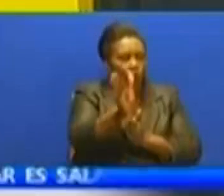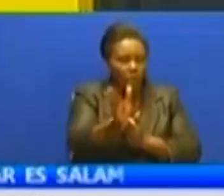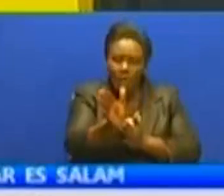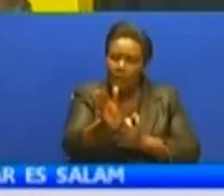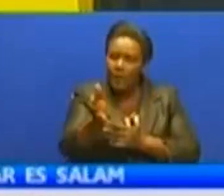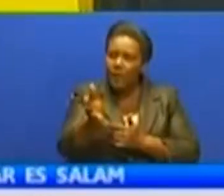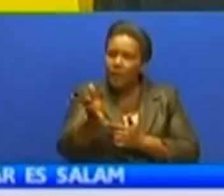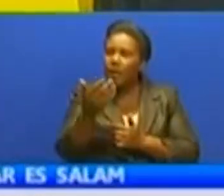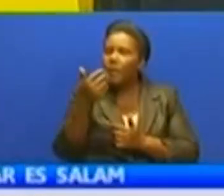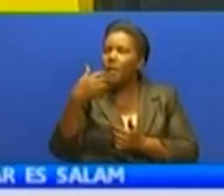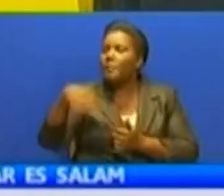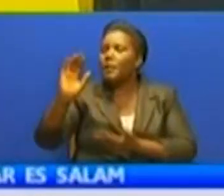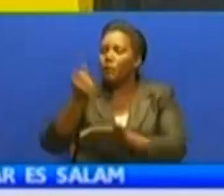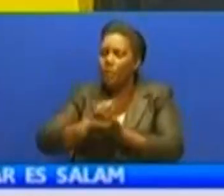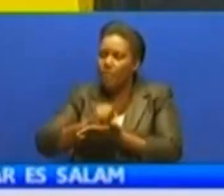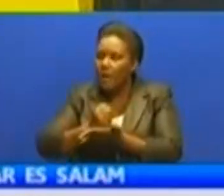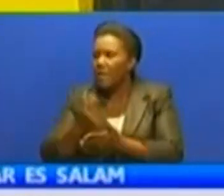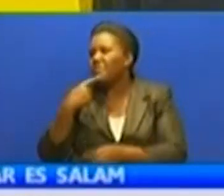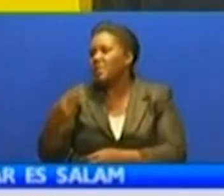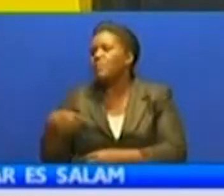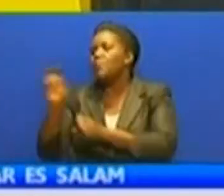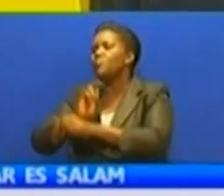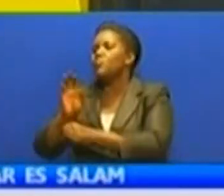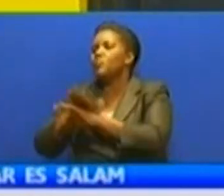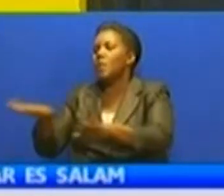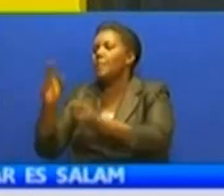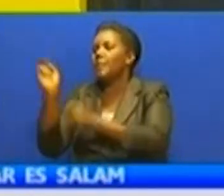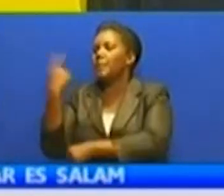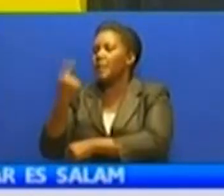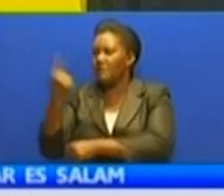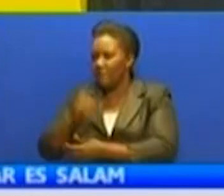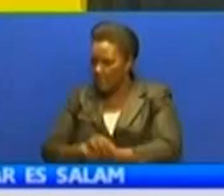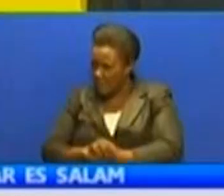Tanujine mtu anakaroka kidogo anoenda kwa mudanga wakenyegi, usalama watu.